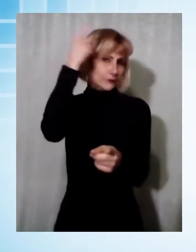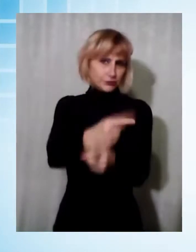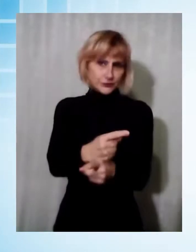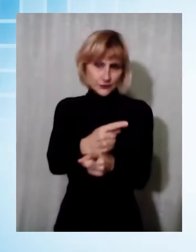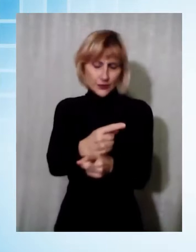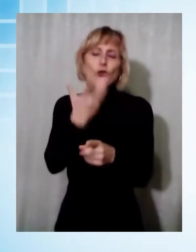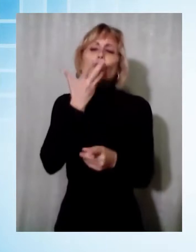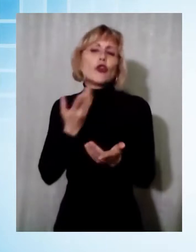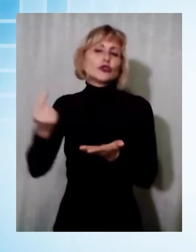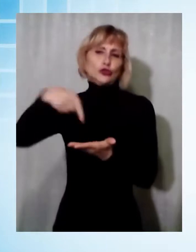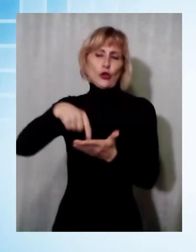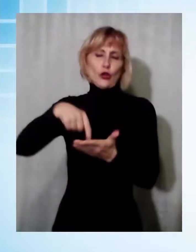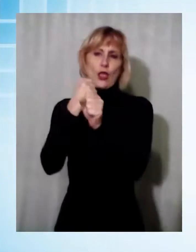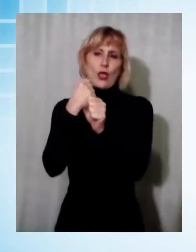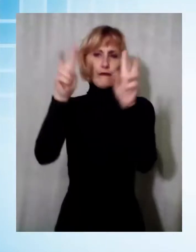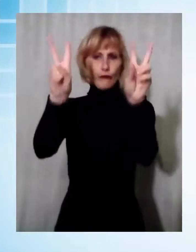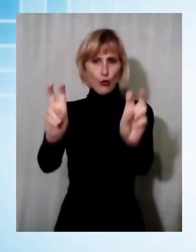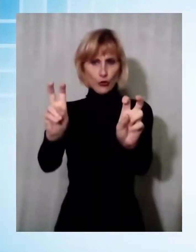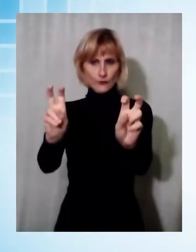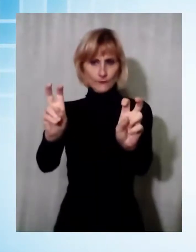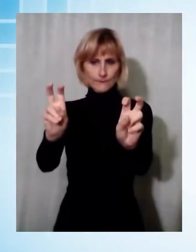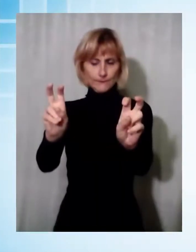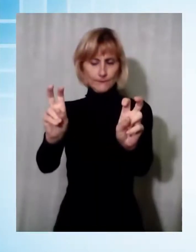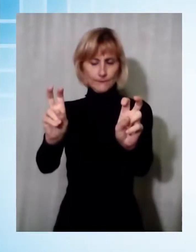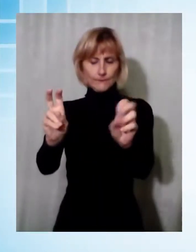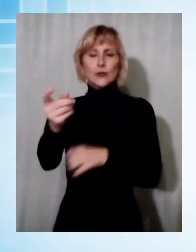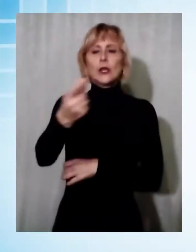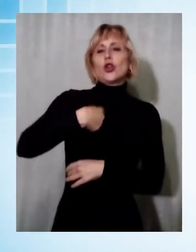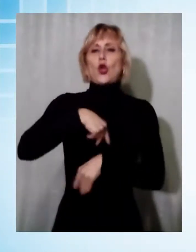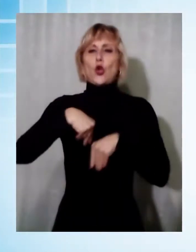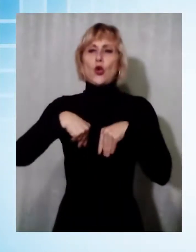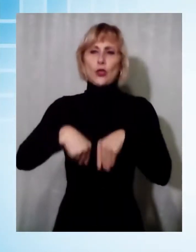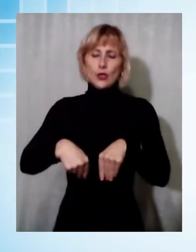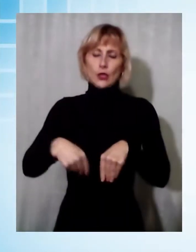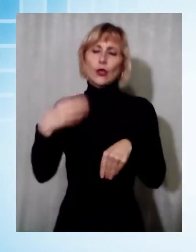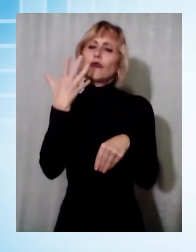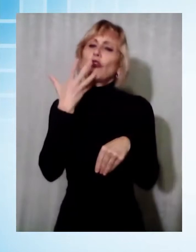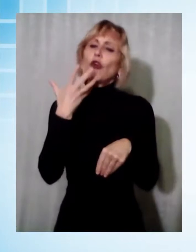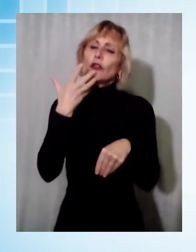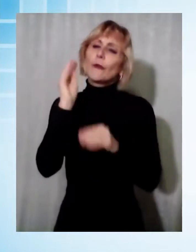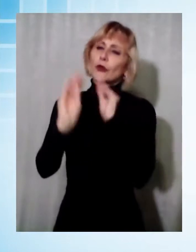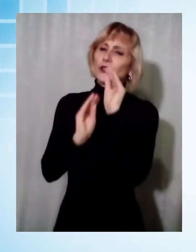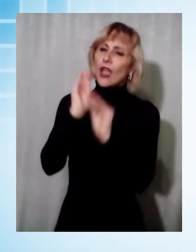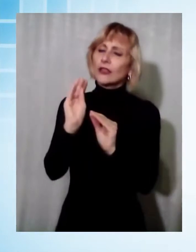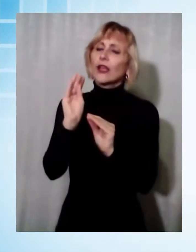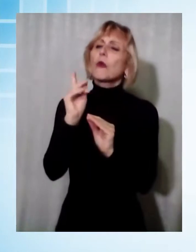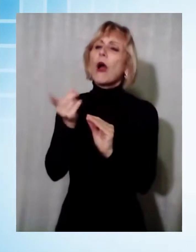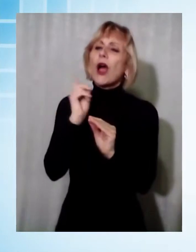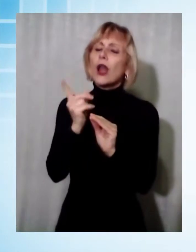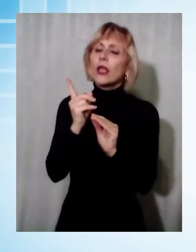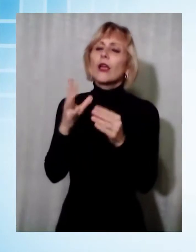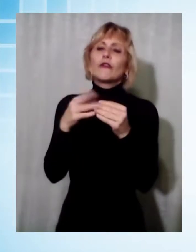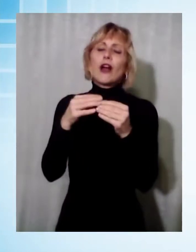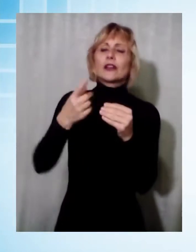lavorare. Siamo qui per chiedere di poter fare solo quello che sappiamo fare, cioè il nostro lavoro, di poter riaprire in